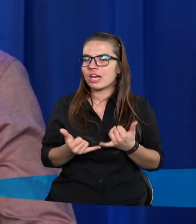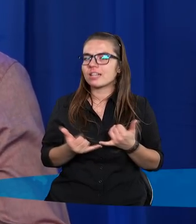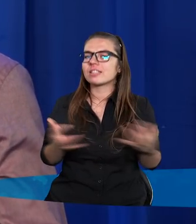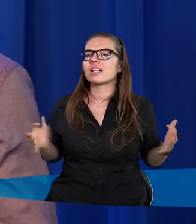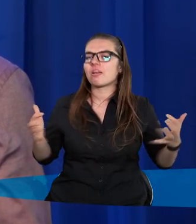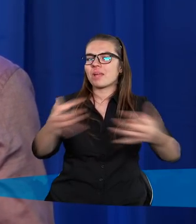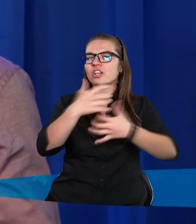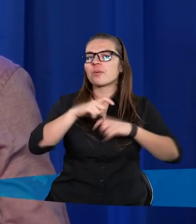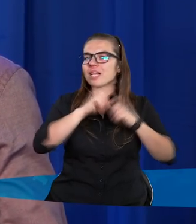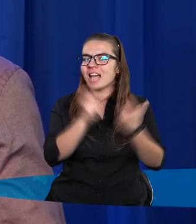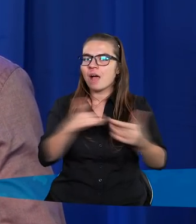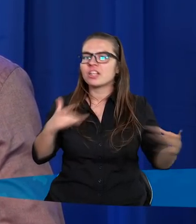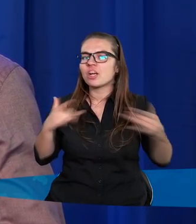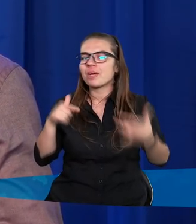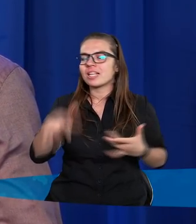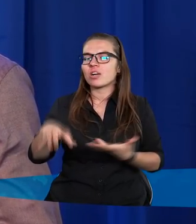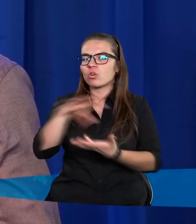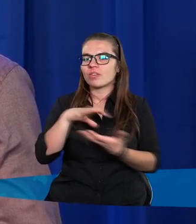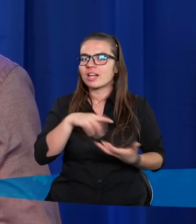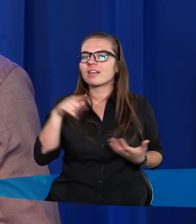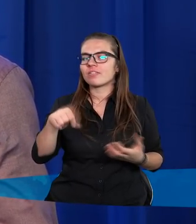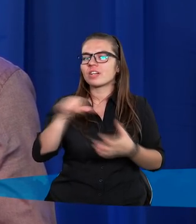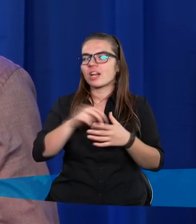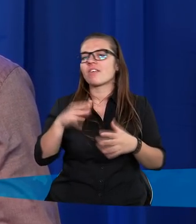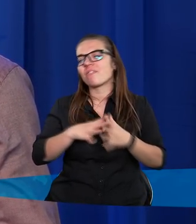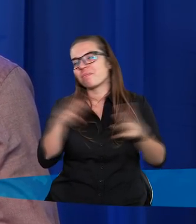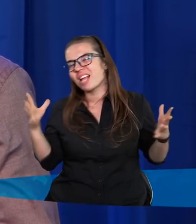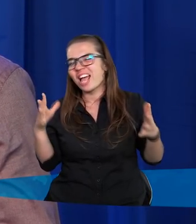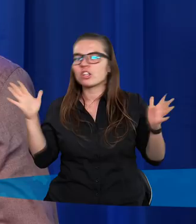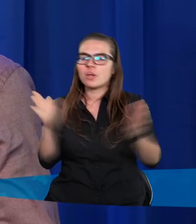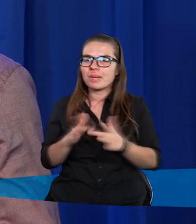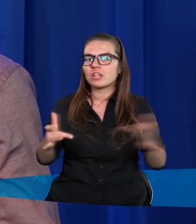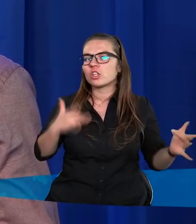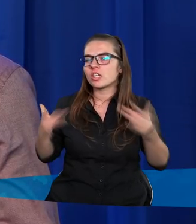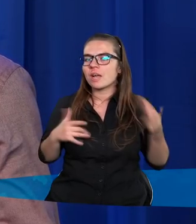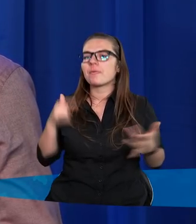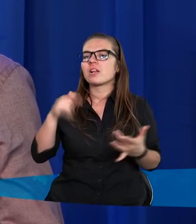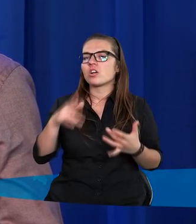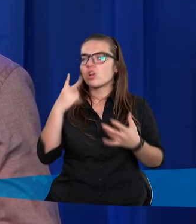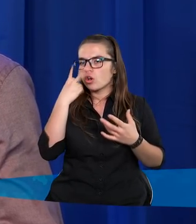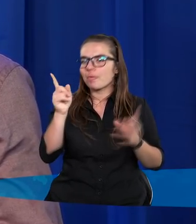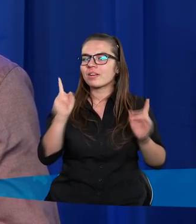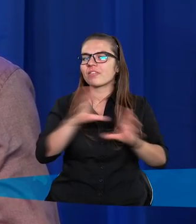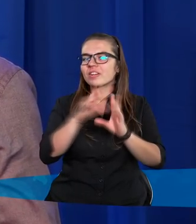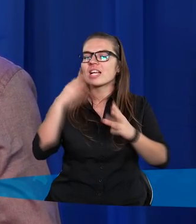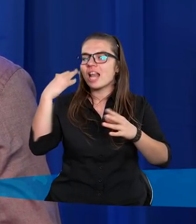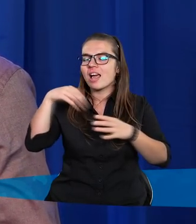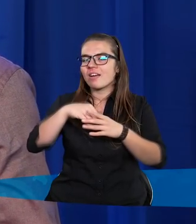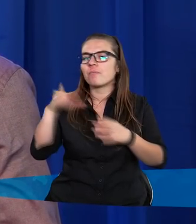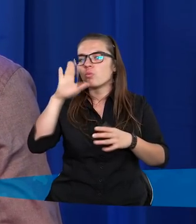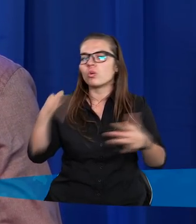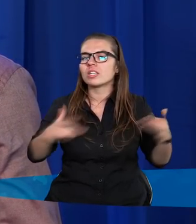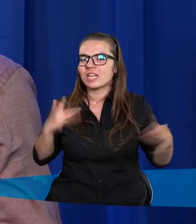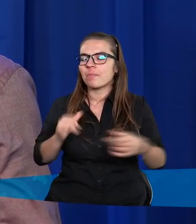zbierzemy całe cierpienie tego świata, te wszystkie nasze, mniejsze i większe cierpienia i wyobrazimy sobie, ile w tym wszystkim Pan Bóg